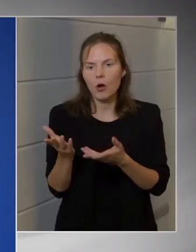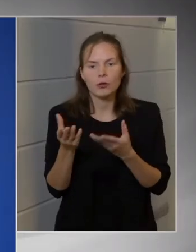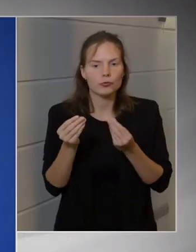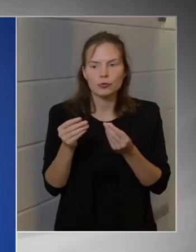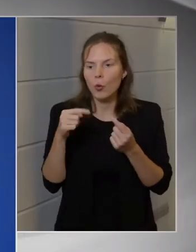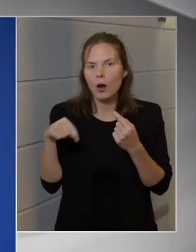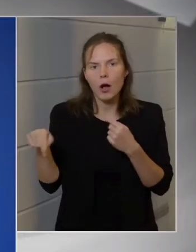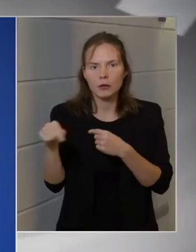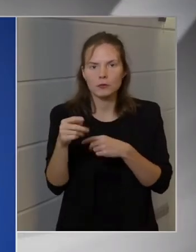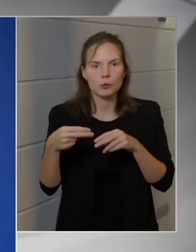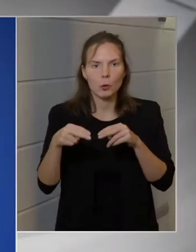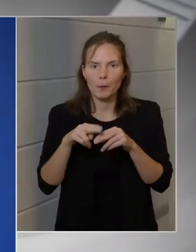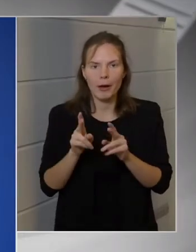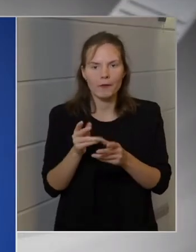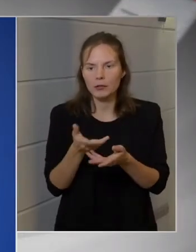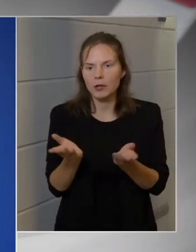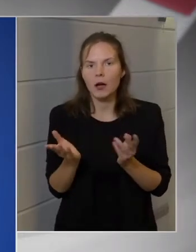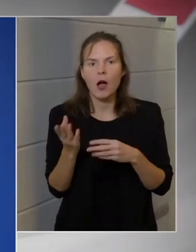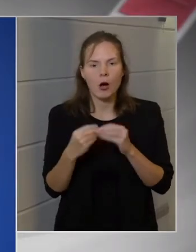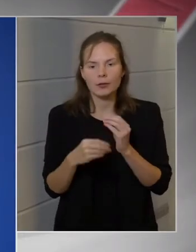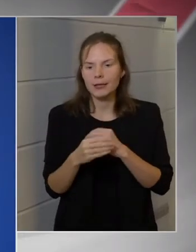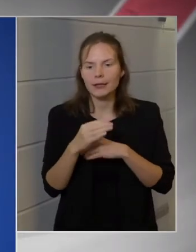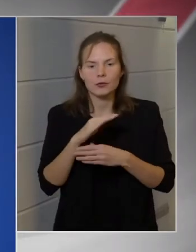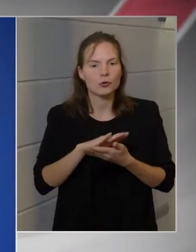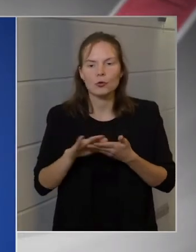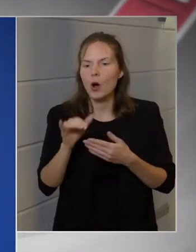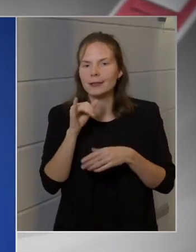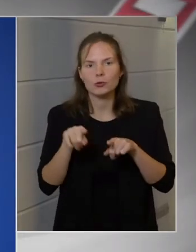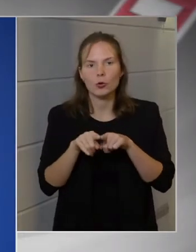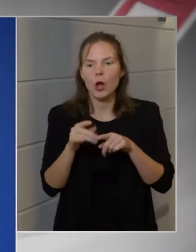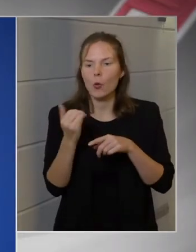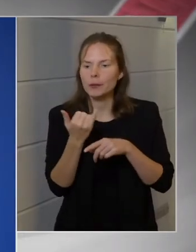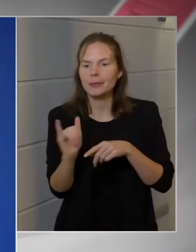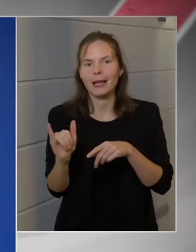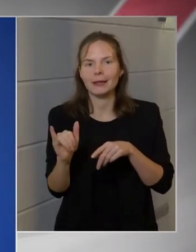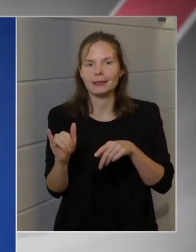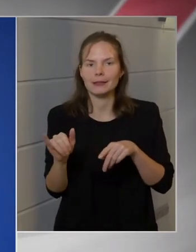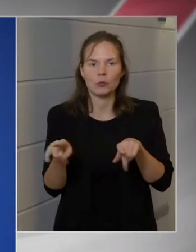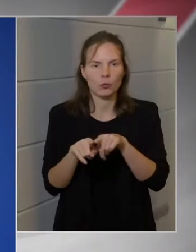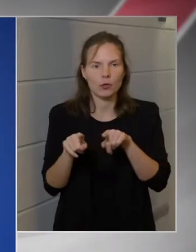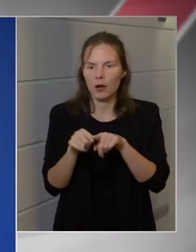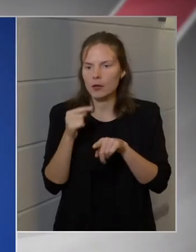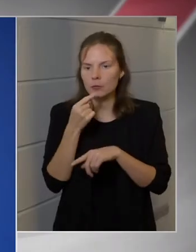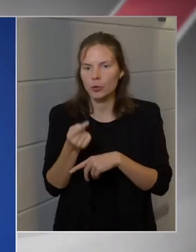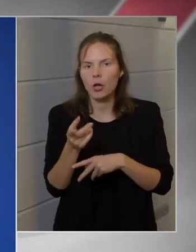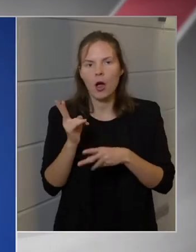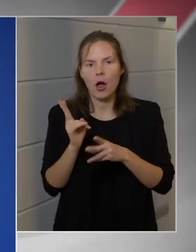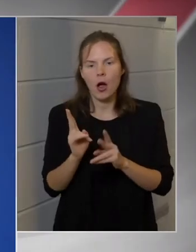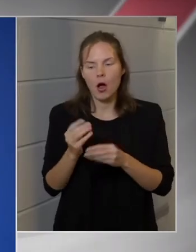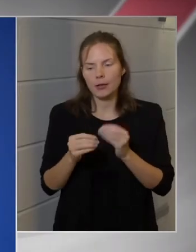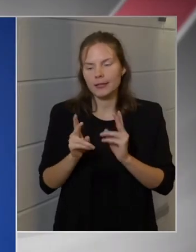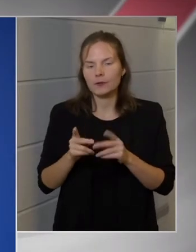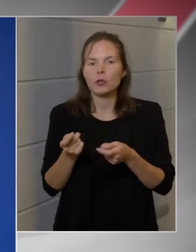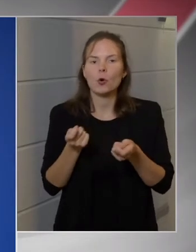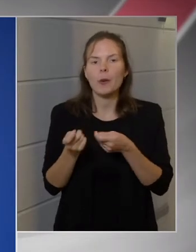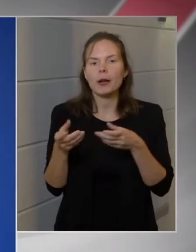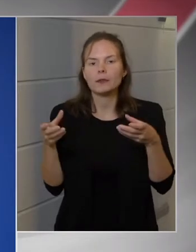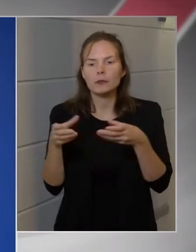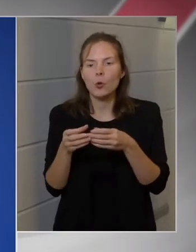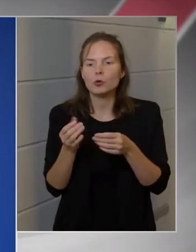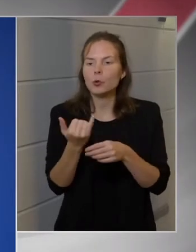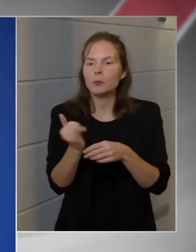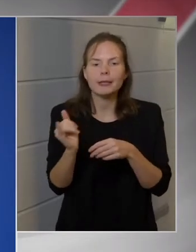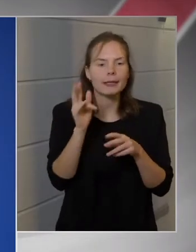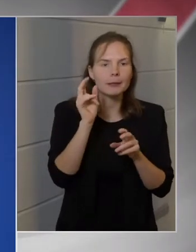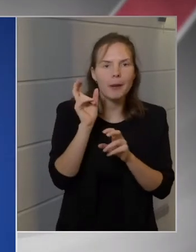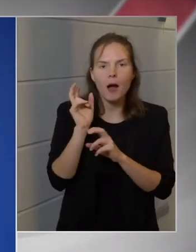soha nem volt szerintem olyan, hogy mindenki ugyanazt mondta volna. Azért, hogy az operatív törzs, hogy mindenkit meghallgasson, mindenkivel konzultáljon,